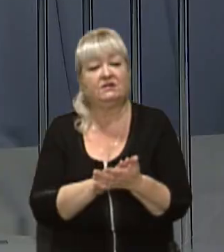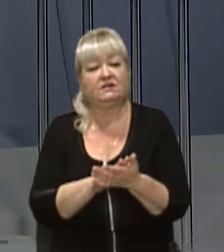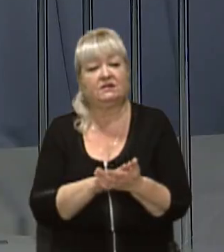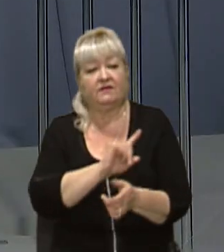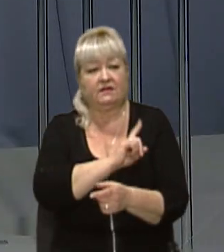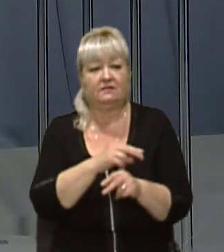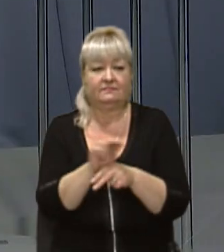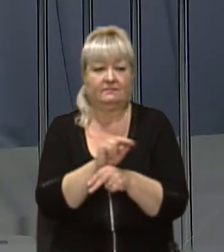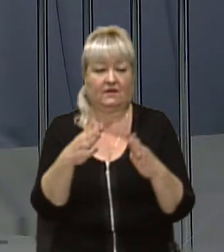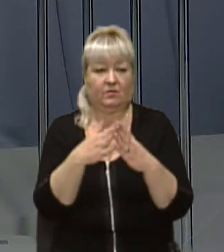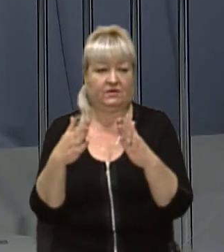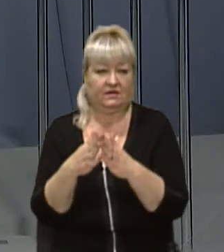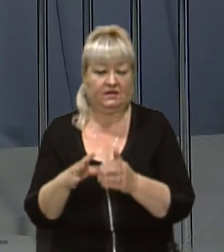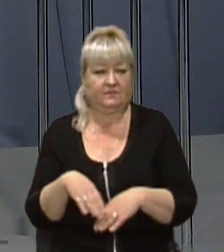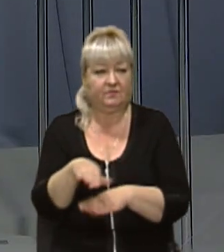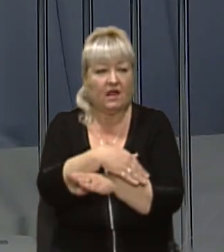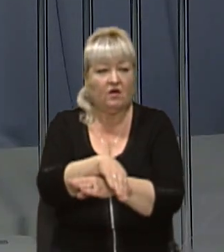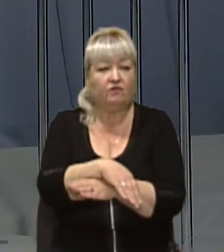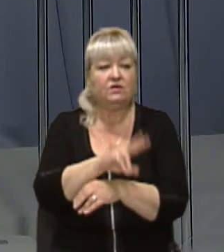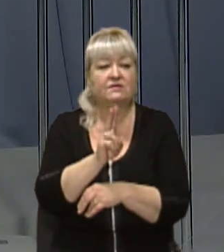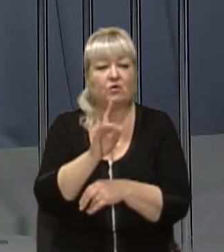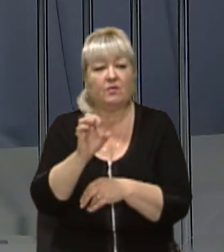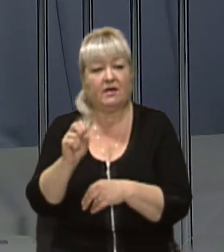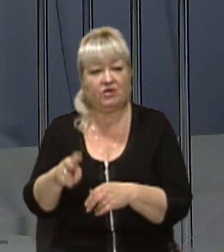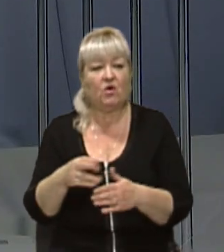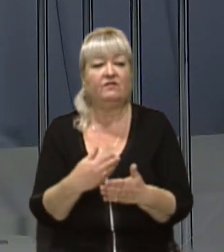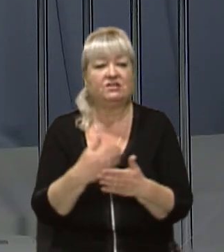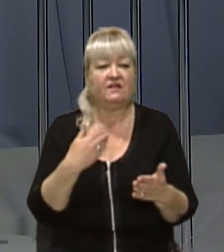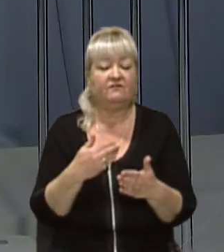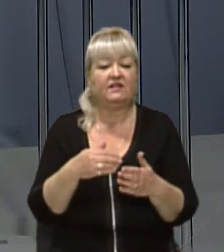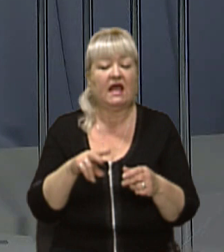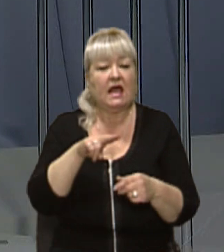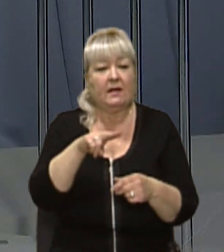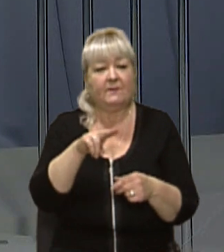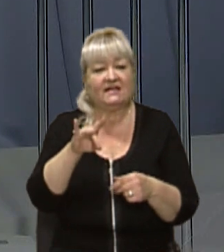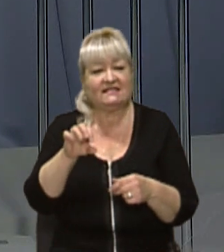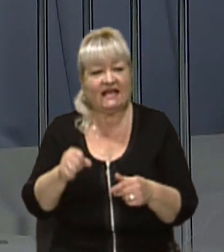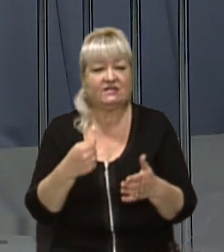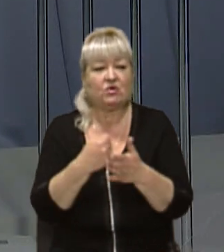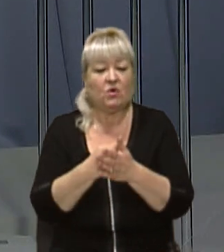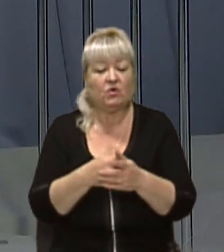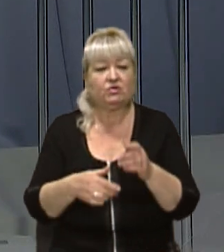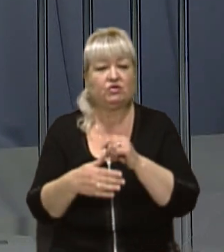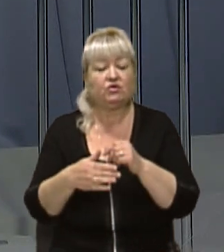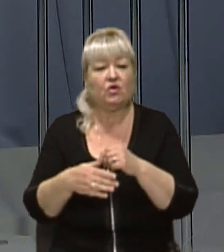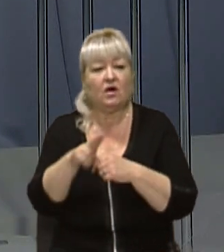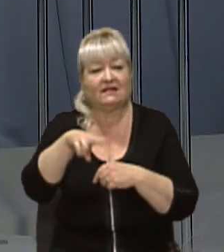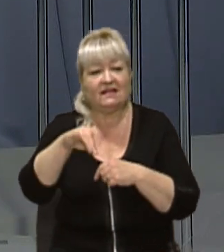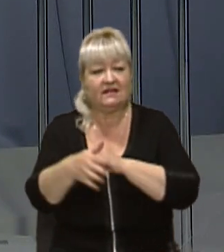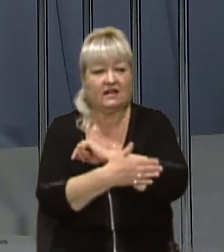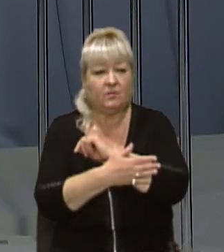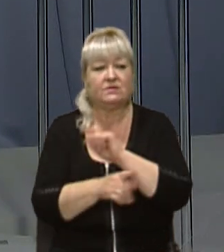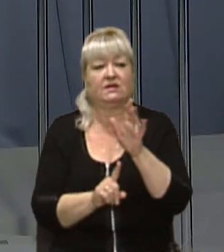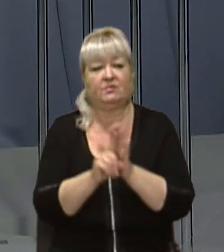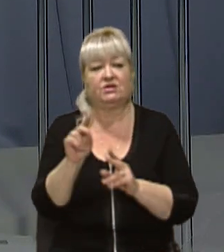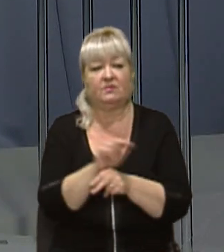будинків. Вулицю Курмановича від П'ясецького до Данила Апостола розпочали капітально ремонтувати. Тут облаштують